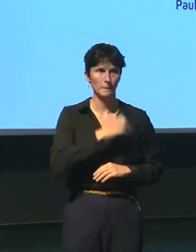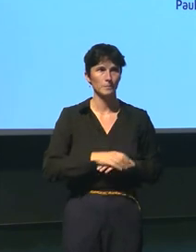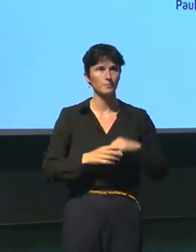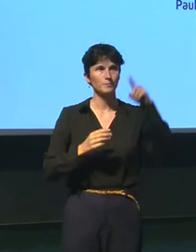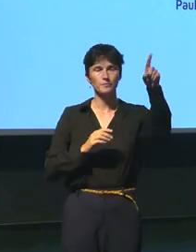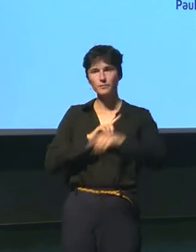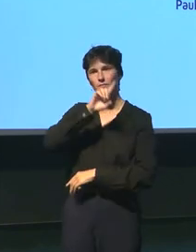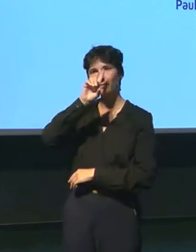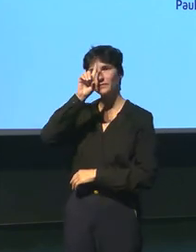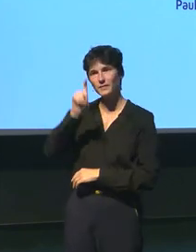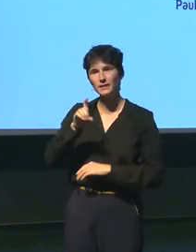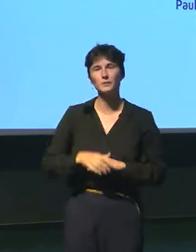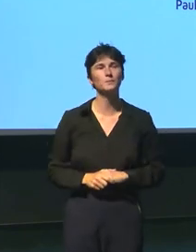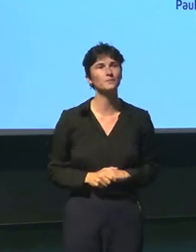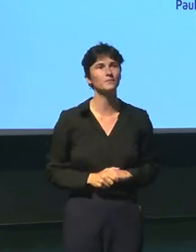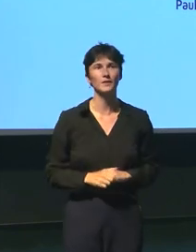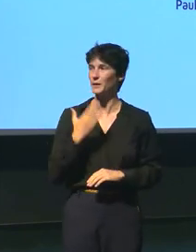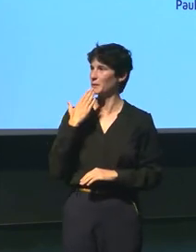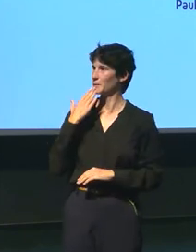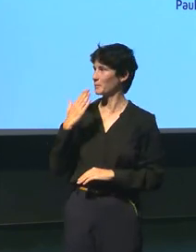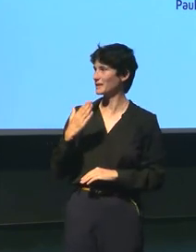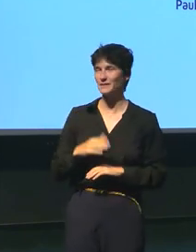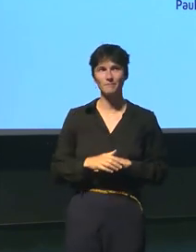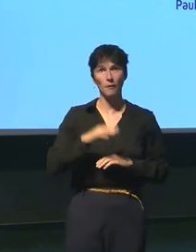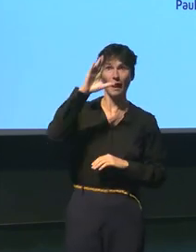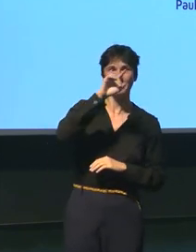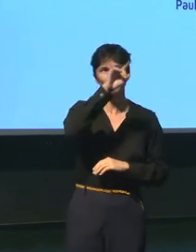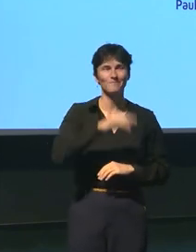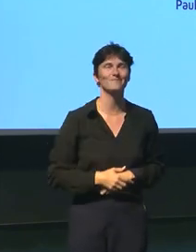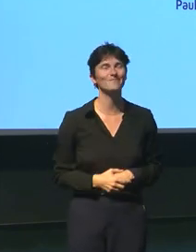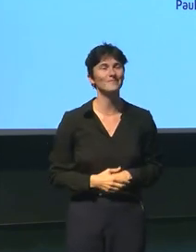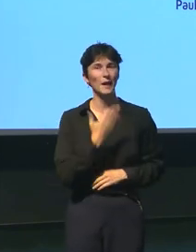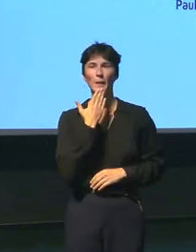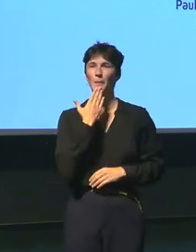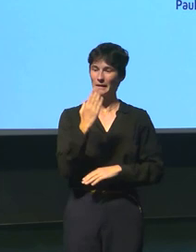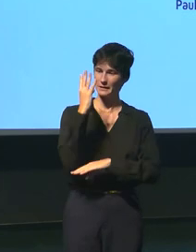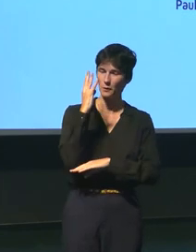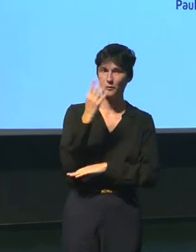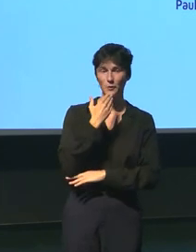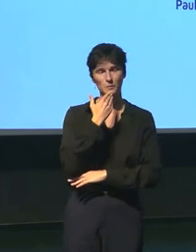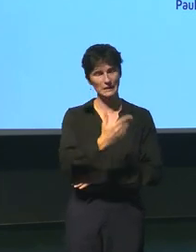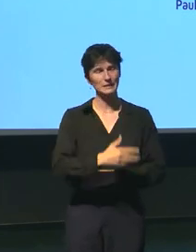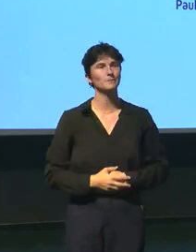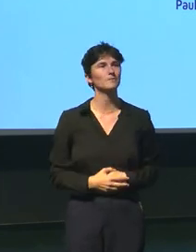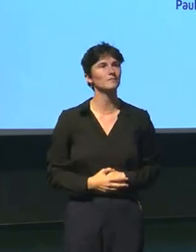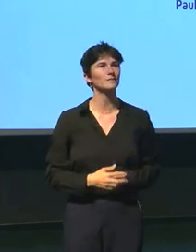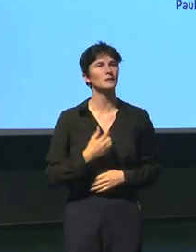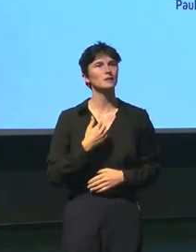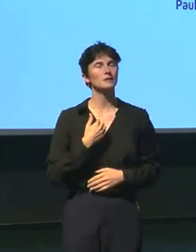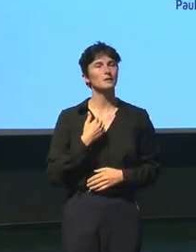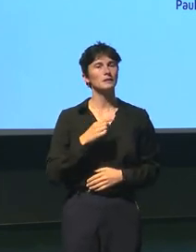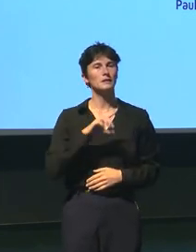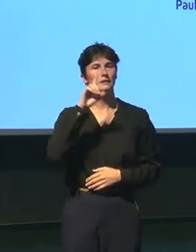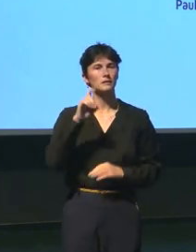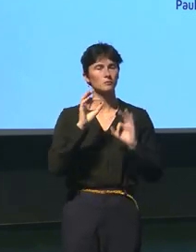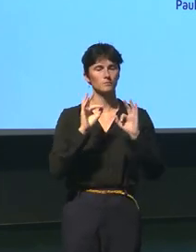une question merci merci beaucoup pour votre conférence je suis oui ça va merci beaucoup pour votre conférence une question sur la